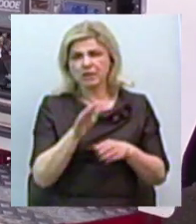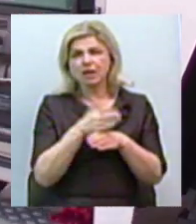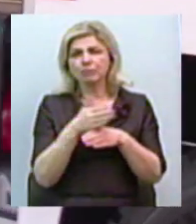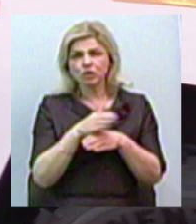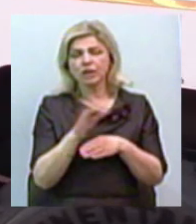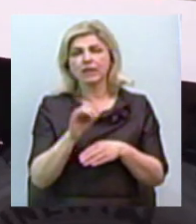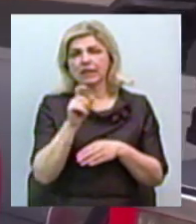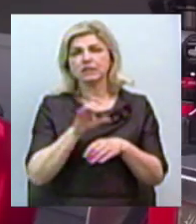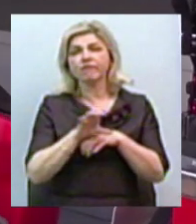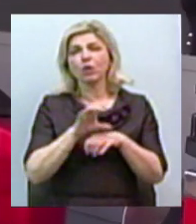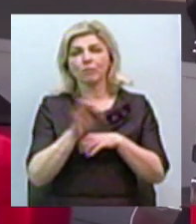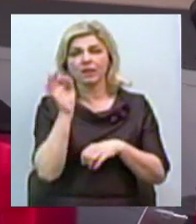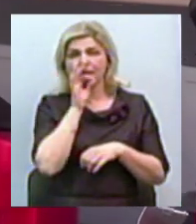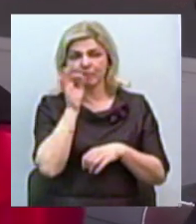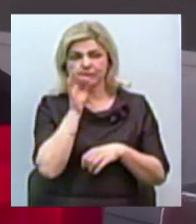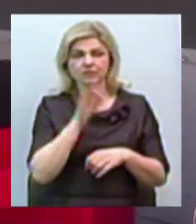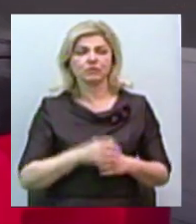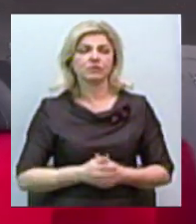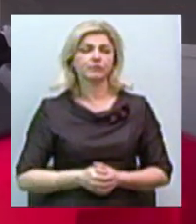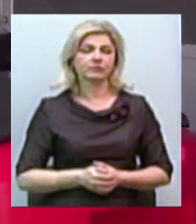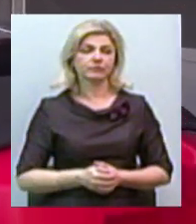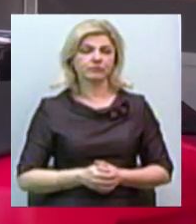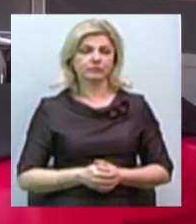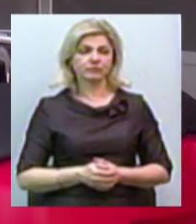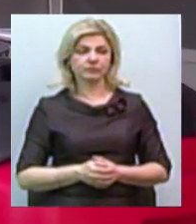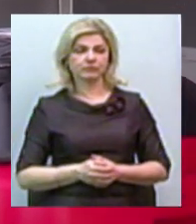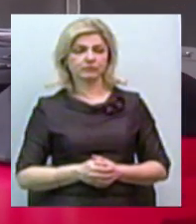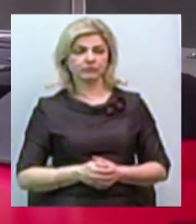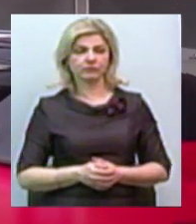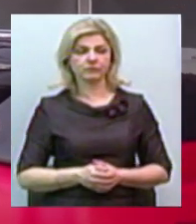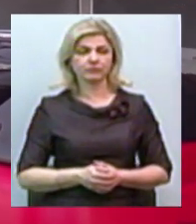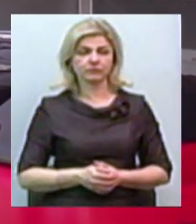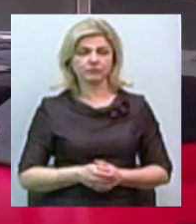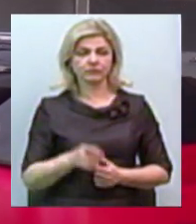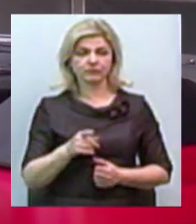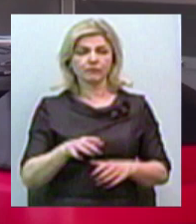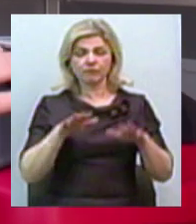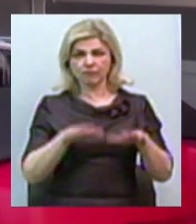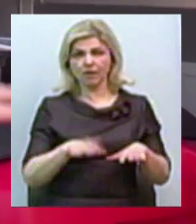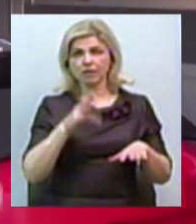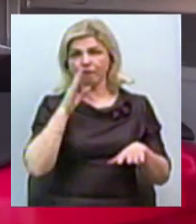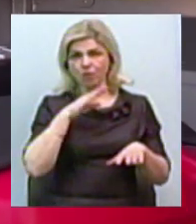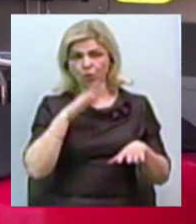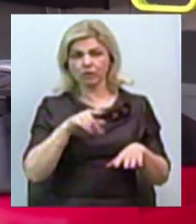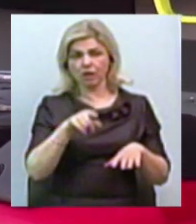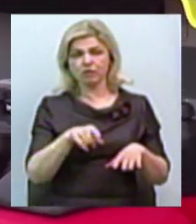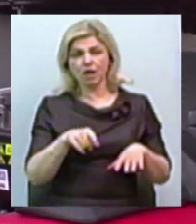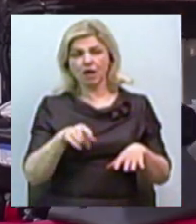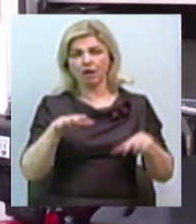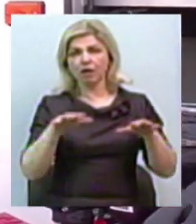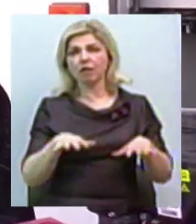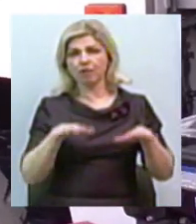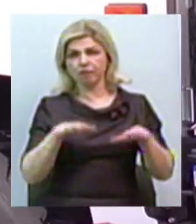виробництво Німеччини. Раз, положили на воду, завели, положили на воду. Вона плаває на воді і